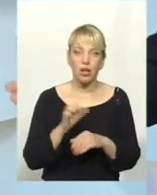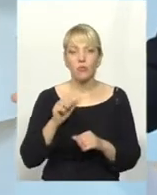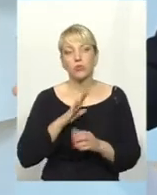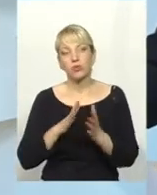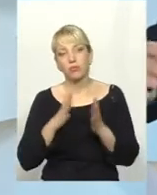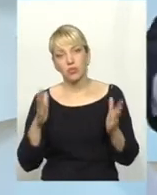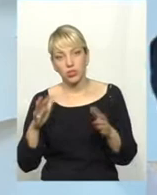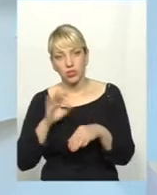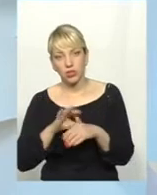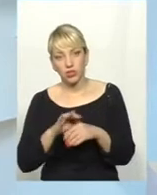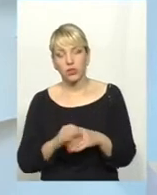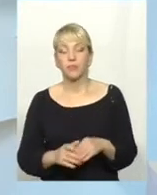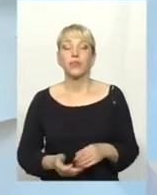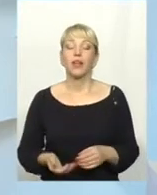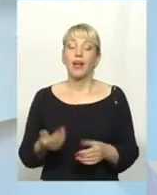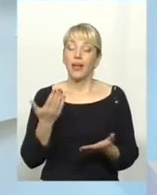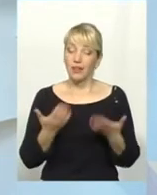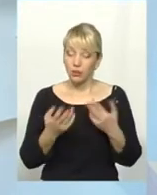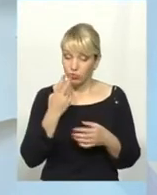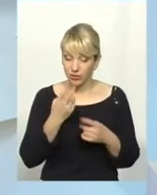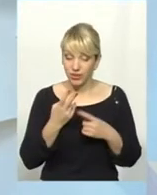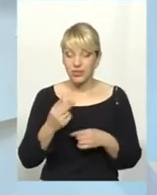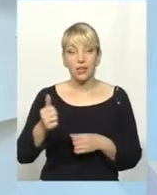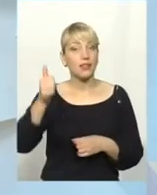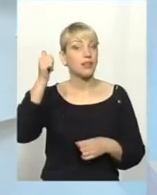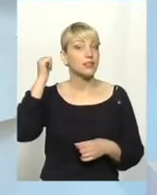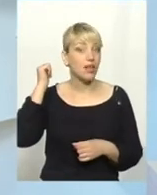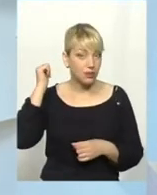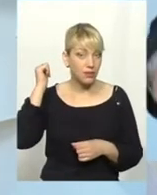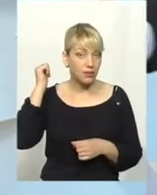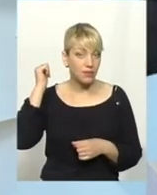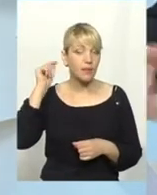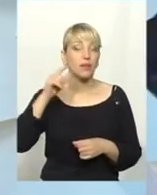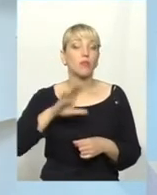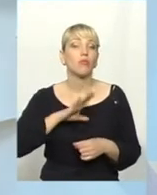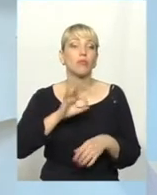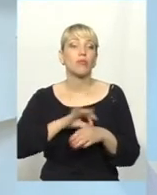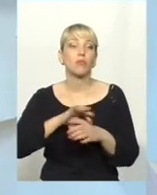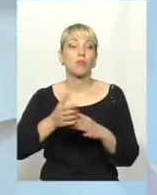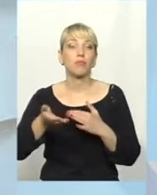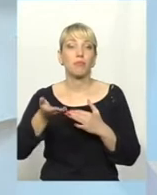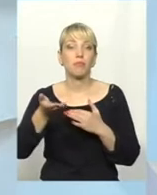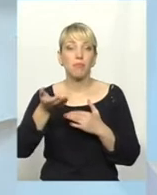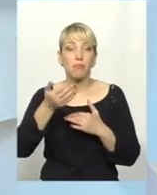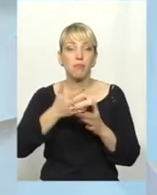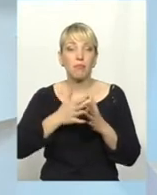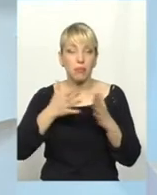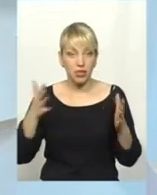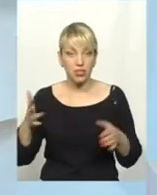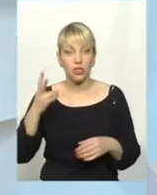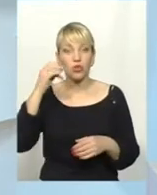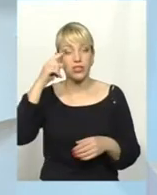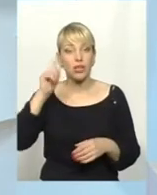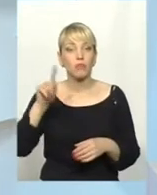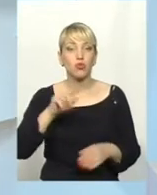Тобто, якщо подвезуть дуже назад, то, можливо, його було більше. Але ви знаєте, що Флемінг придумав пініцилін колись